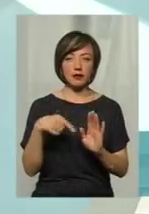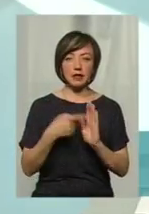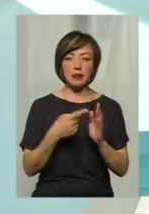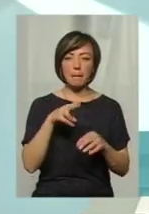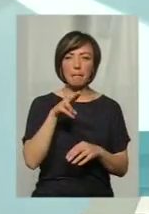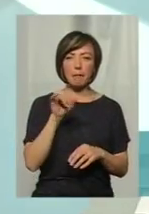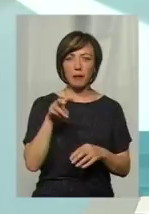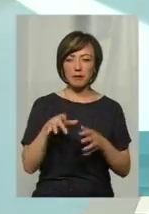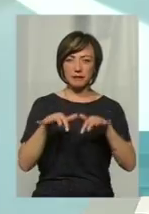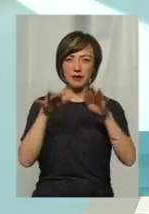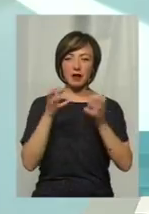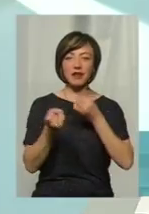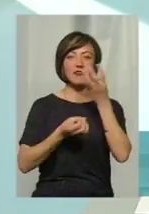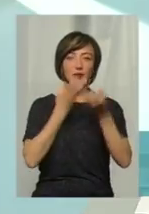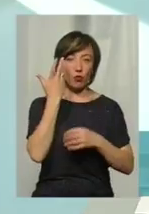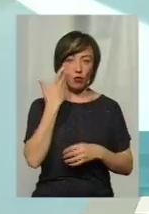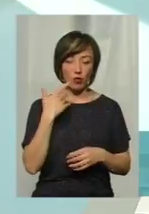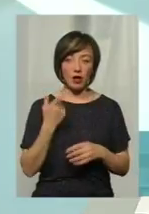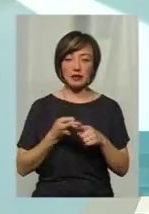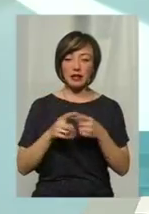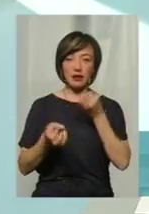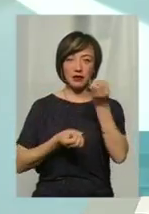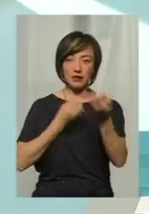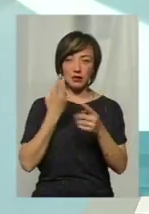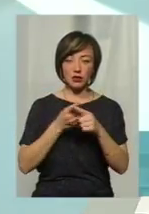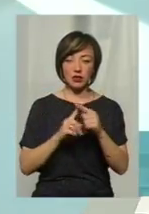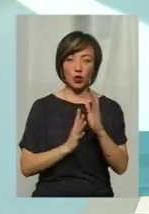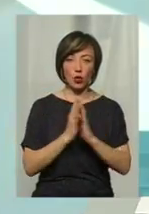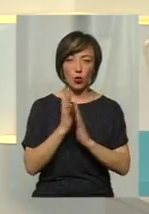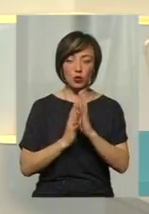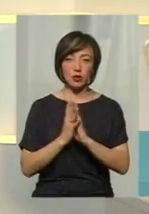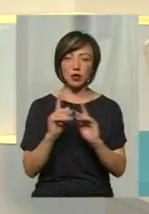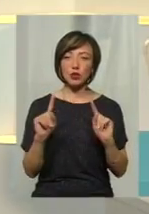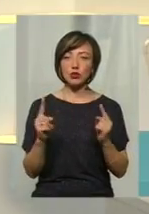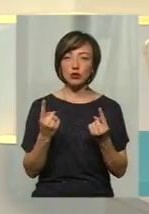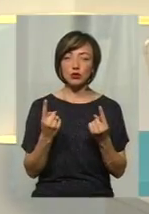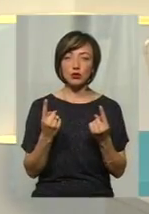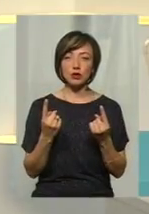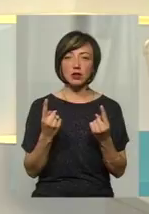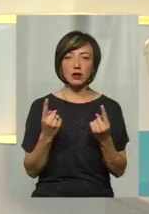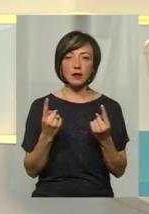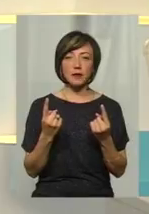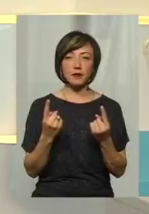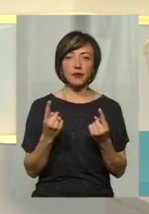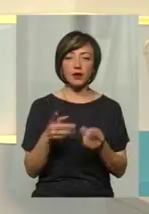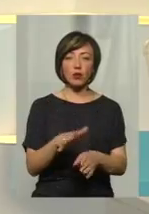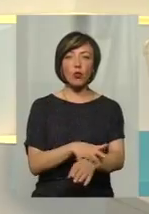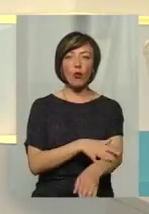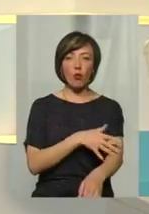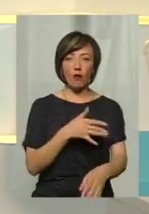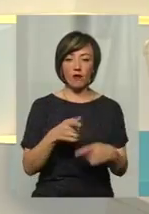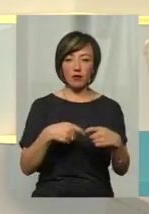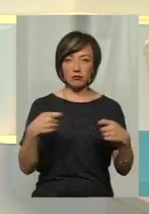пилок, під час світіння особливо. А світіння в даного шкідника досить тривале і